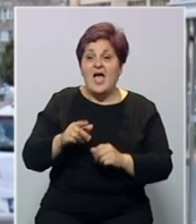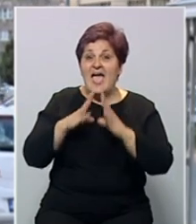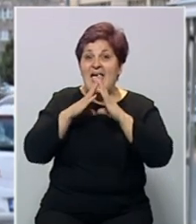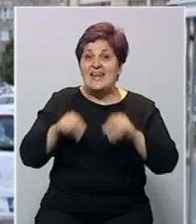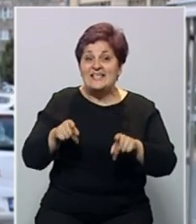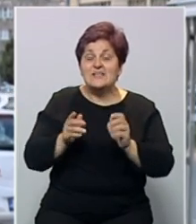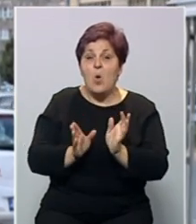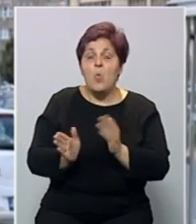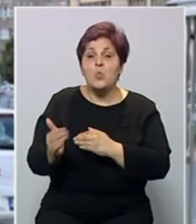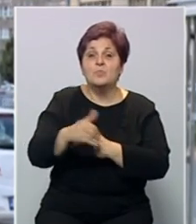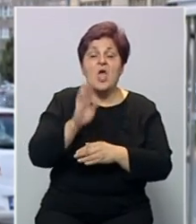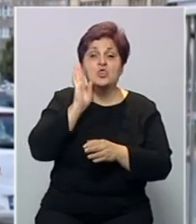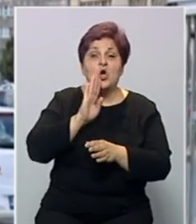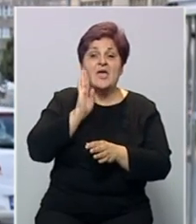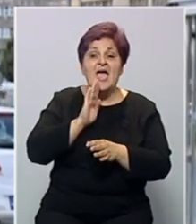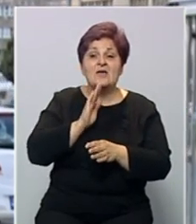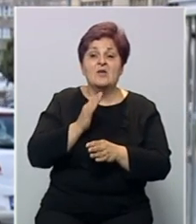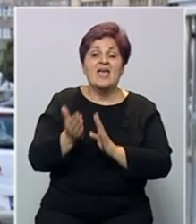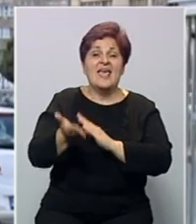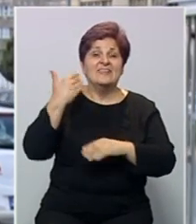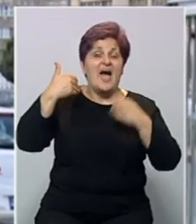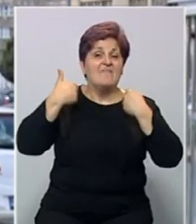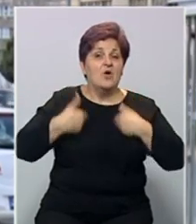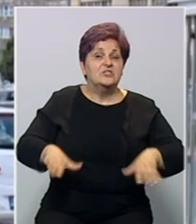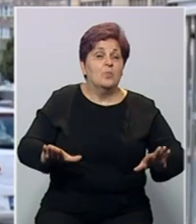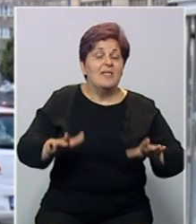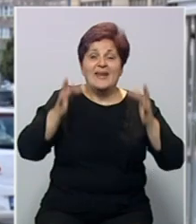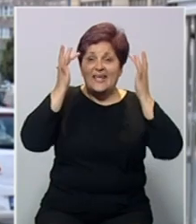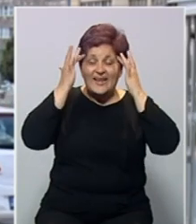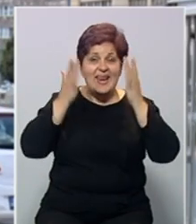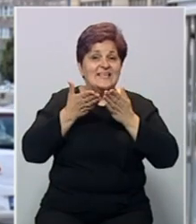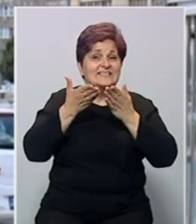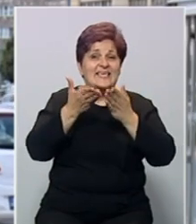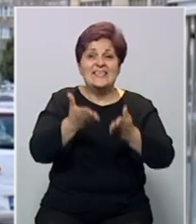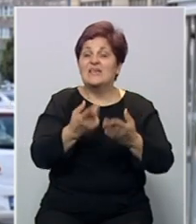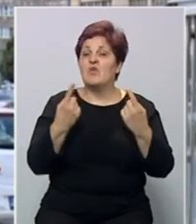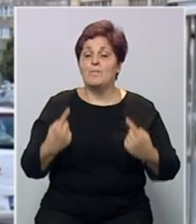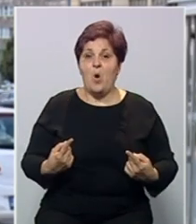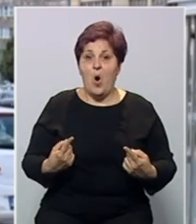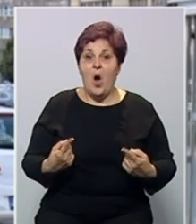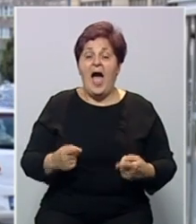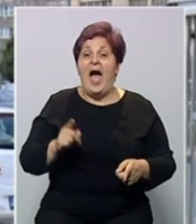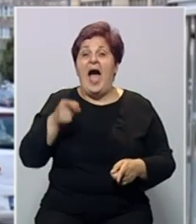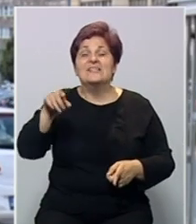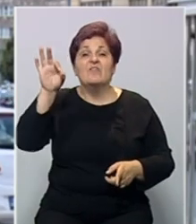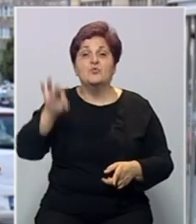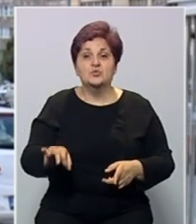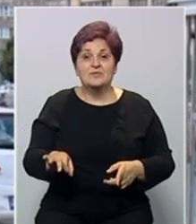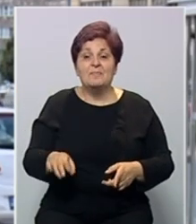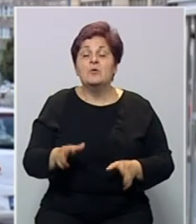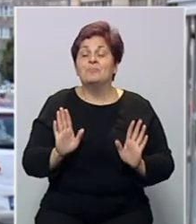nestao Dubrovniku, dok je Bosanski davno izgubljen, mi ne znamo, ni za njegovo postojanje, a ni za njegovu sudbinu.